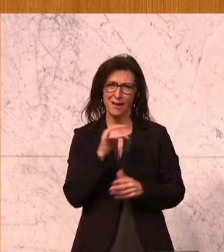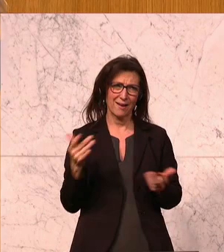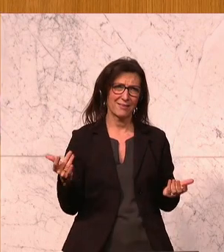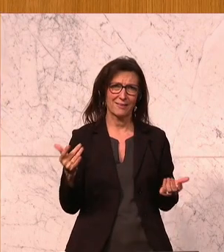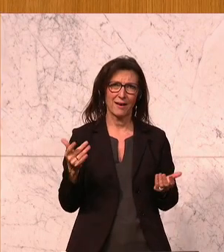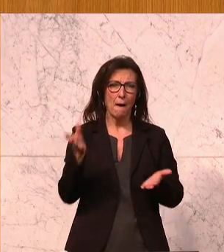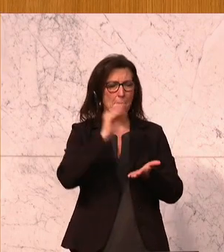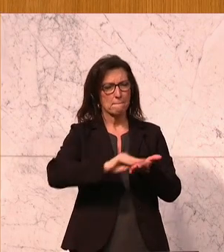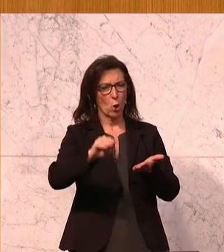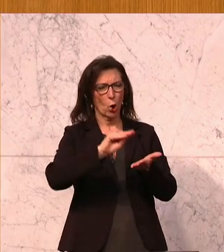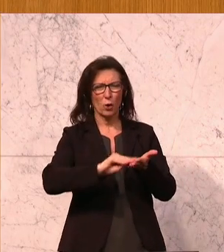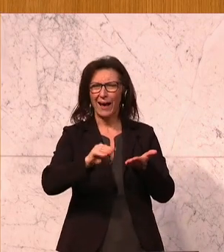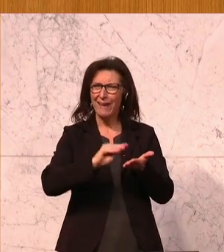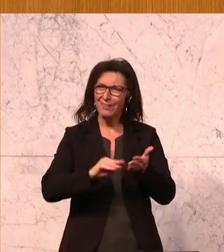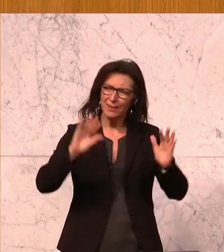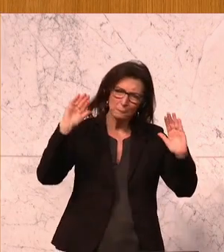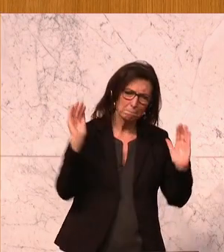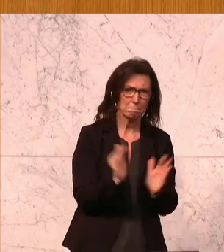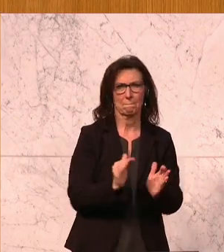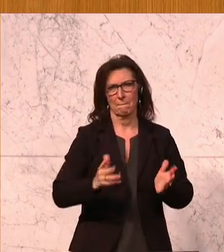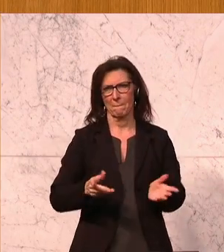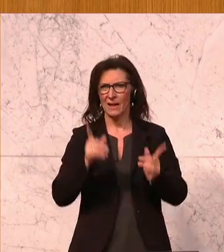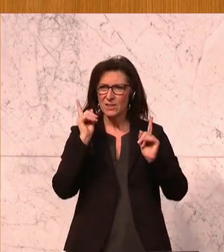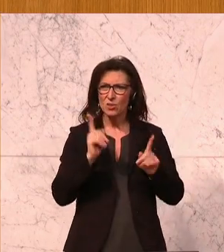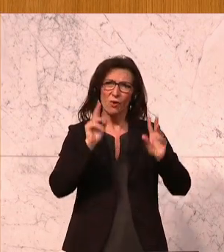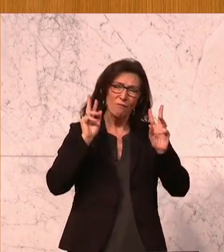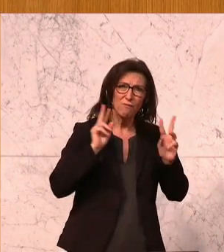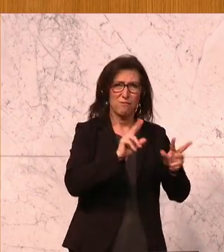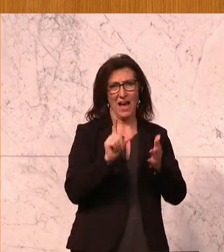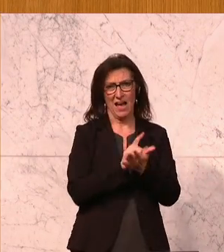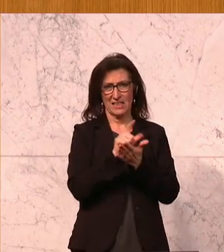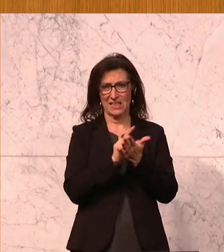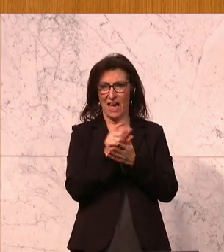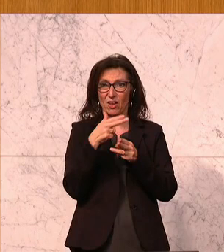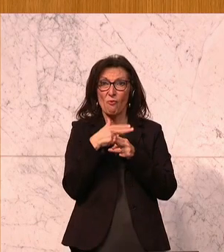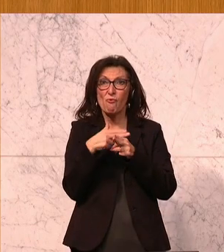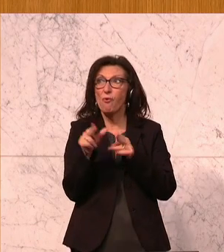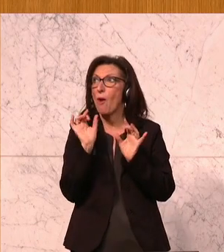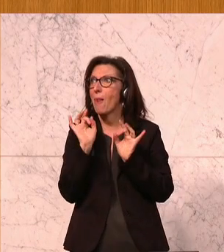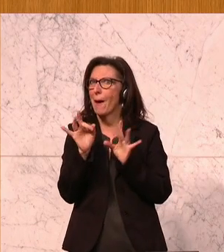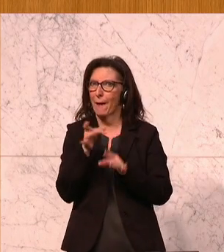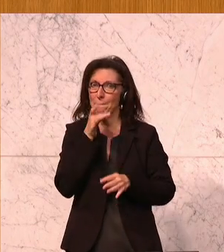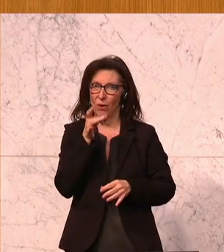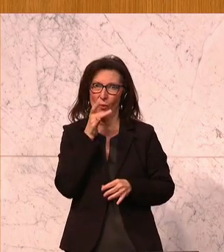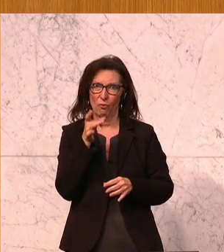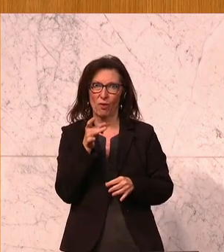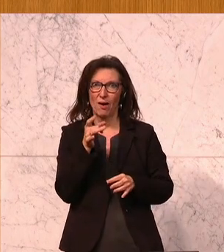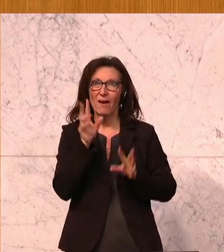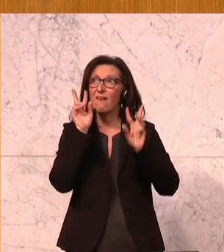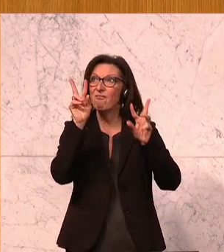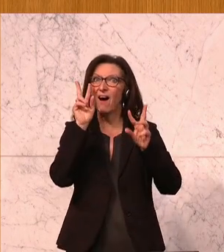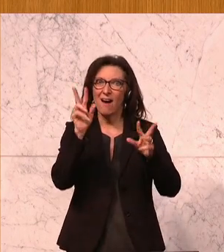Wo Bürokratie aus dem Weg geräumt ist, damit wirklich Zeit bleibt, das zu tun, warum sie eigentlich diesen Job angetreten sind. Nämlich sich dem Kind